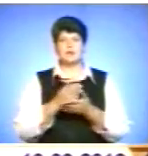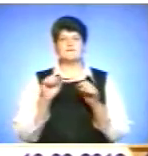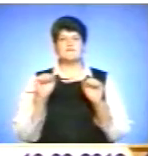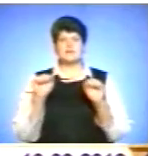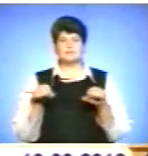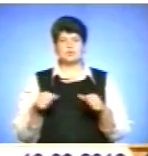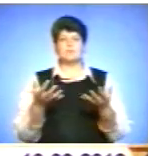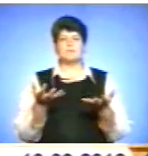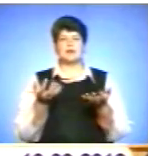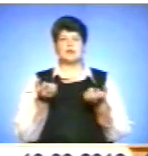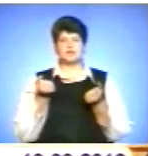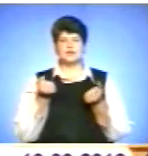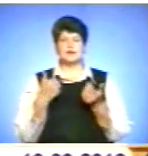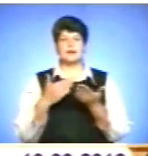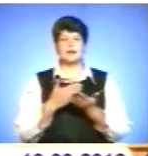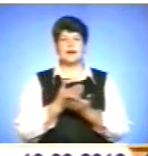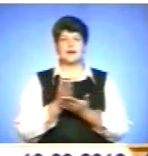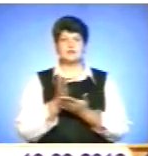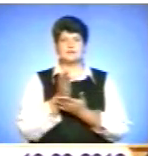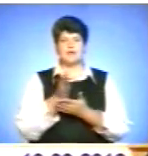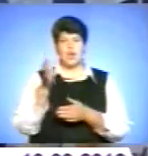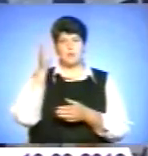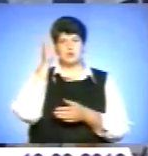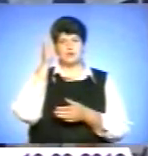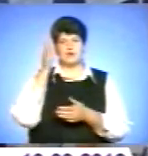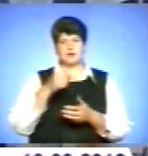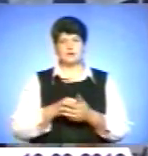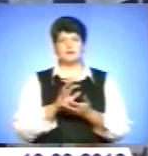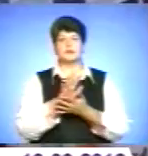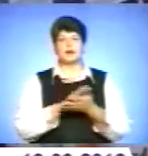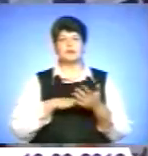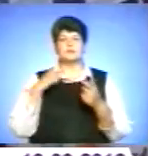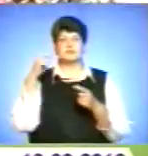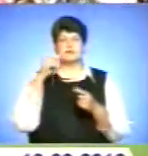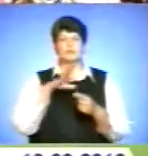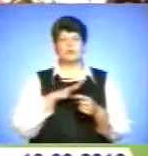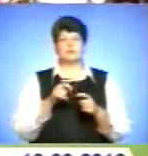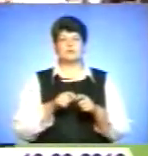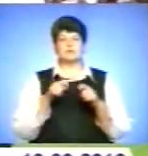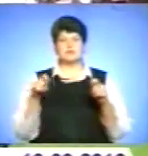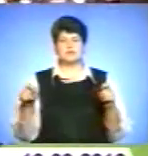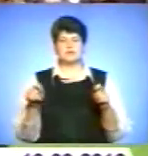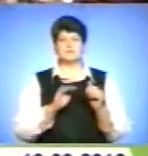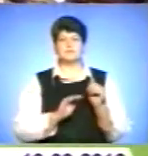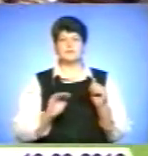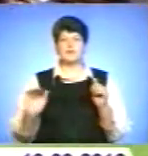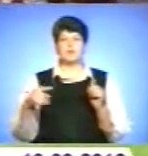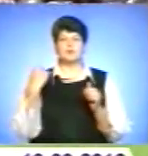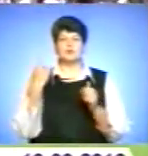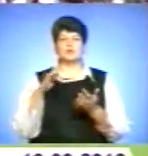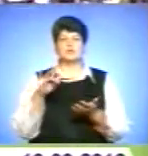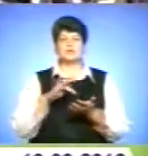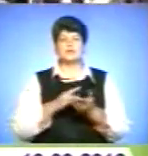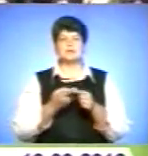отримати качественне образування. Далі президент побував на відкритті дошкільного закладу в обласному центрі. Це